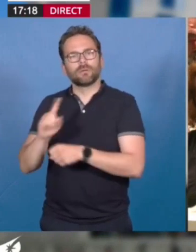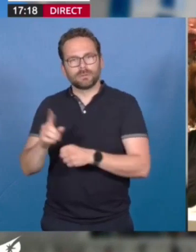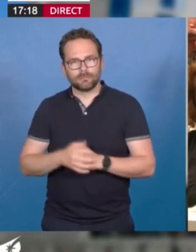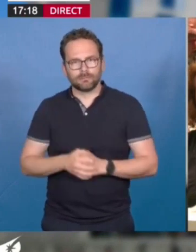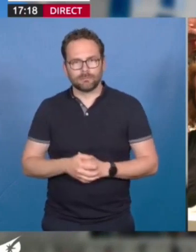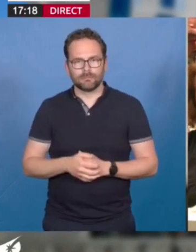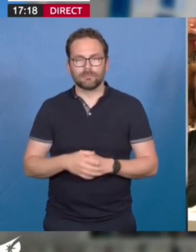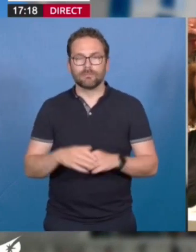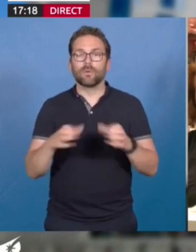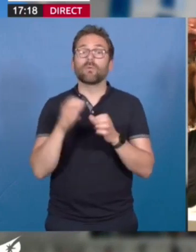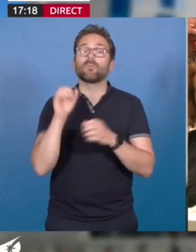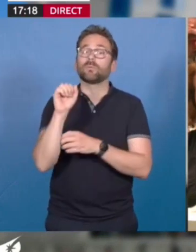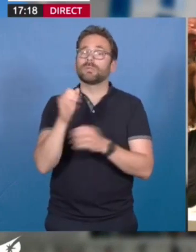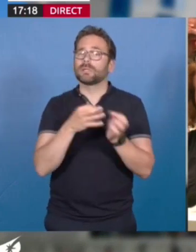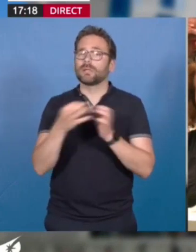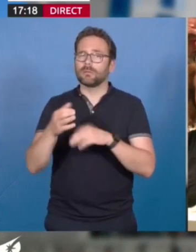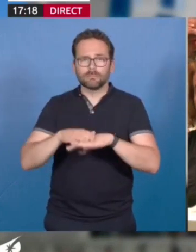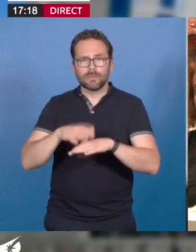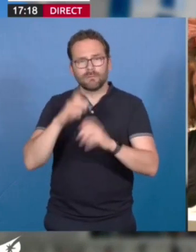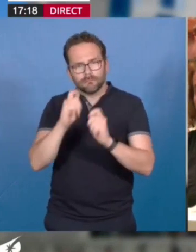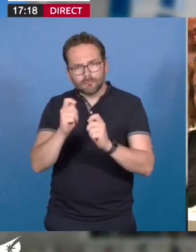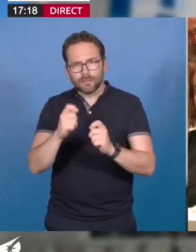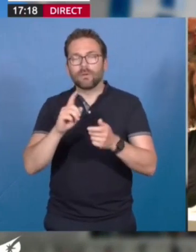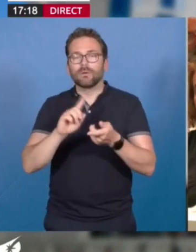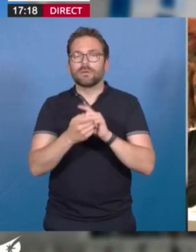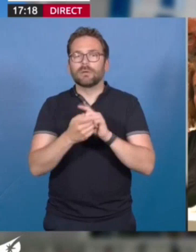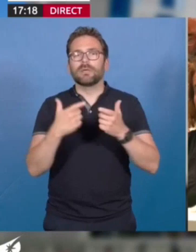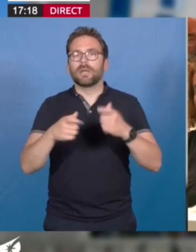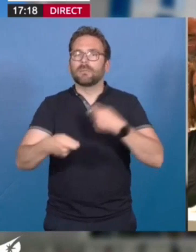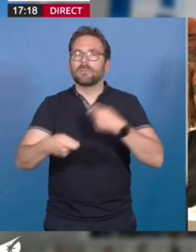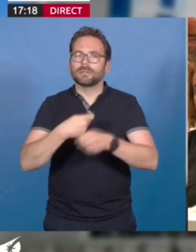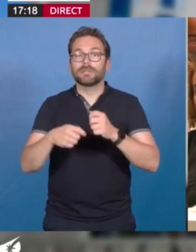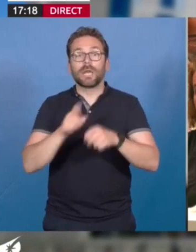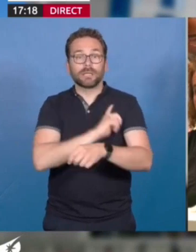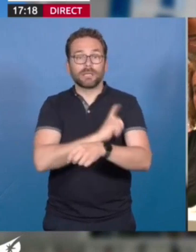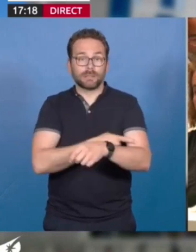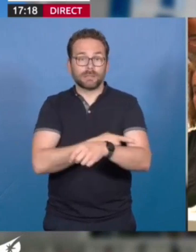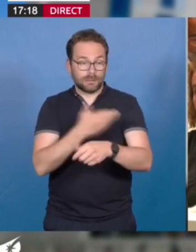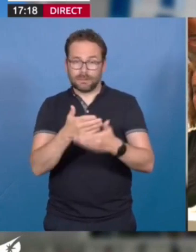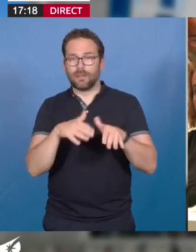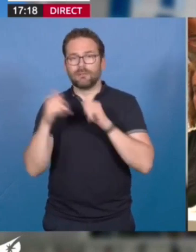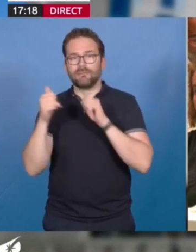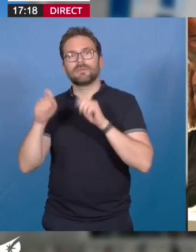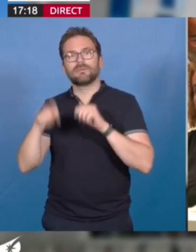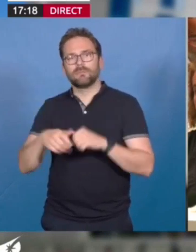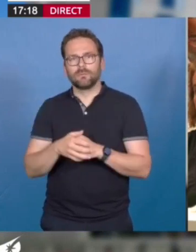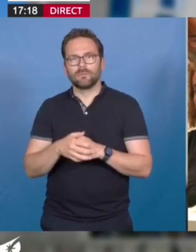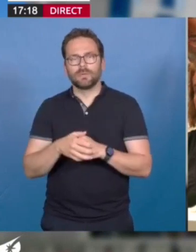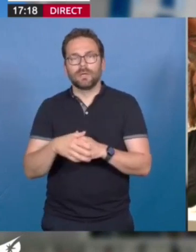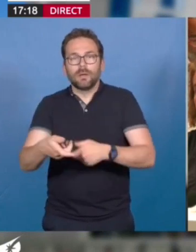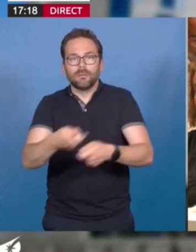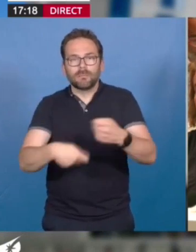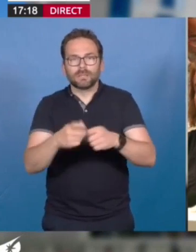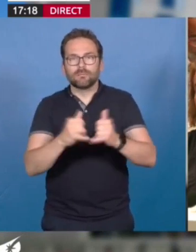communistes alertent régulièrement sur les dangers et les conséquences de la libéralisation du marché de'énergie dont il nous faut sortir. Un marché dont la